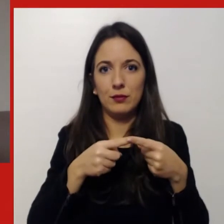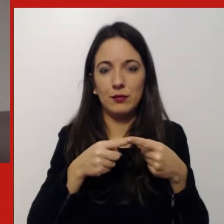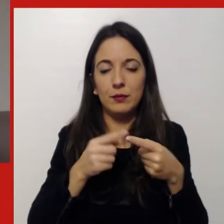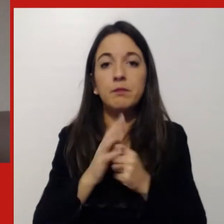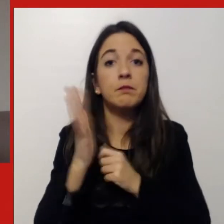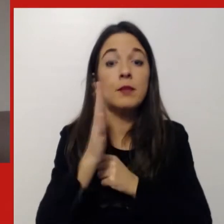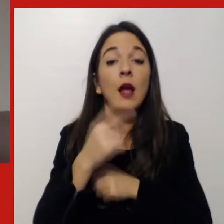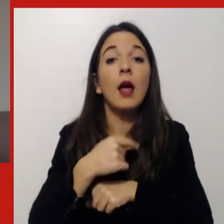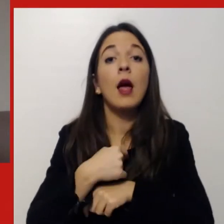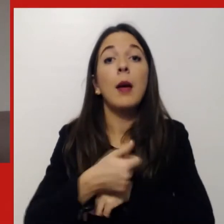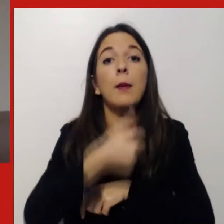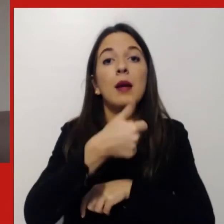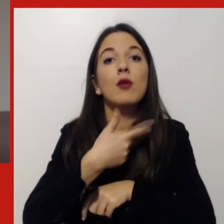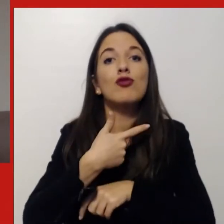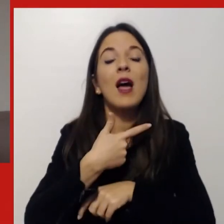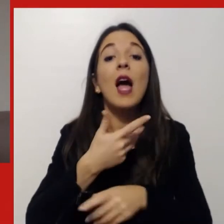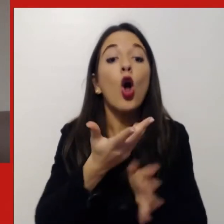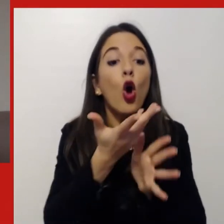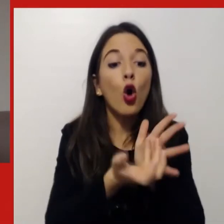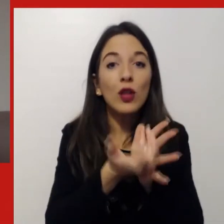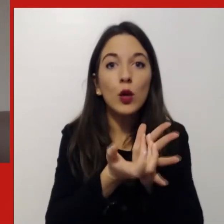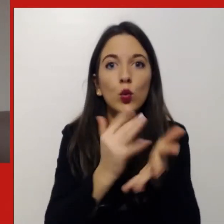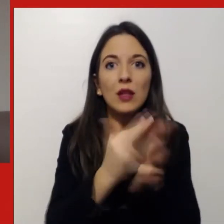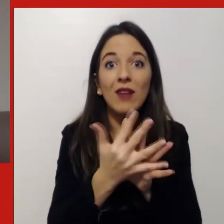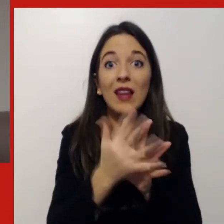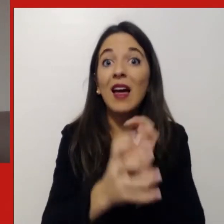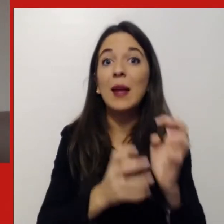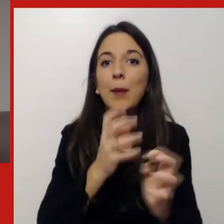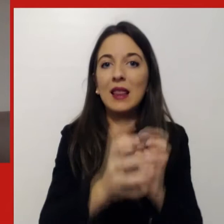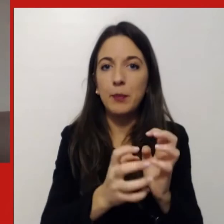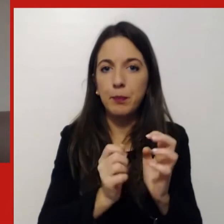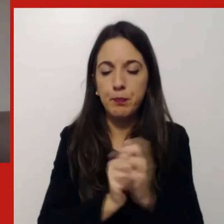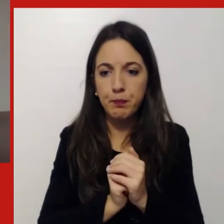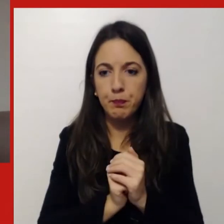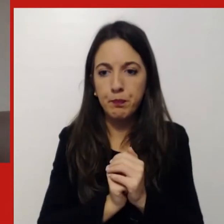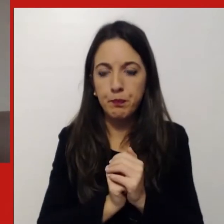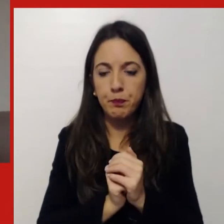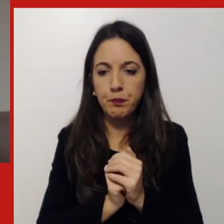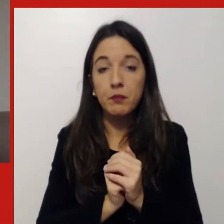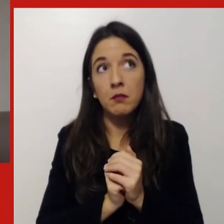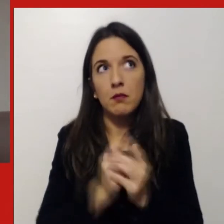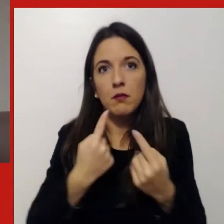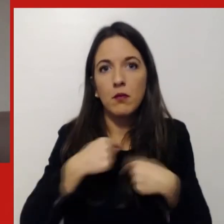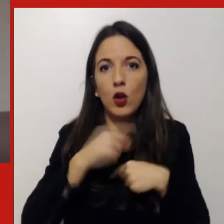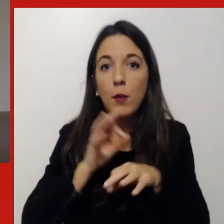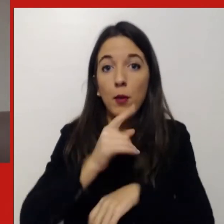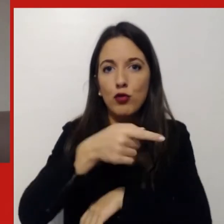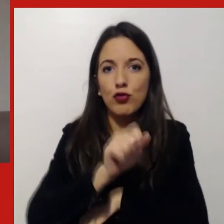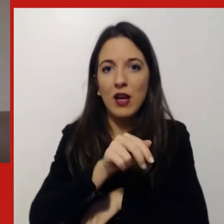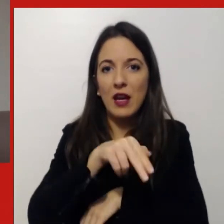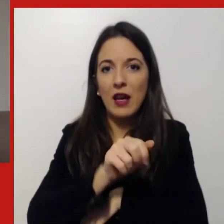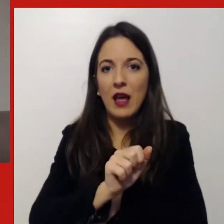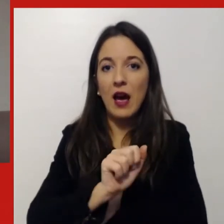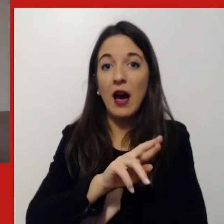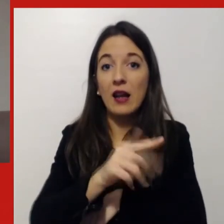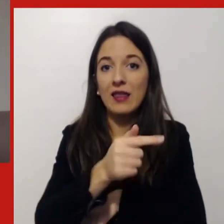primo è l'ibridizzazione dei contenuti, cioè se pensate per esempio a quello che stiamo facendo in Genertel o che forse avrete anche visto